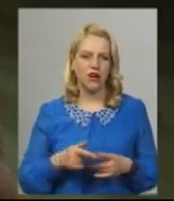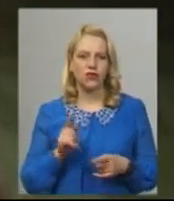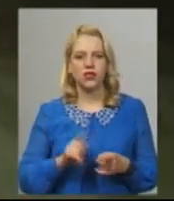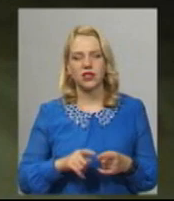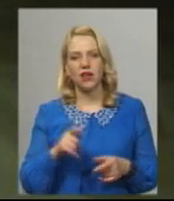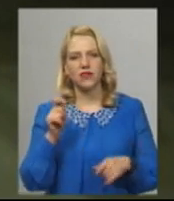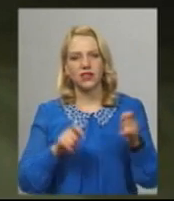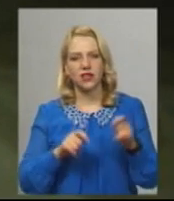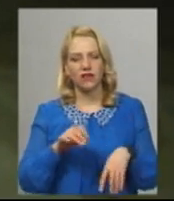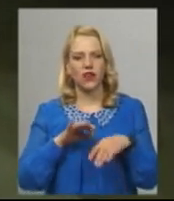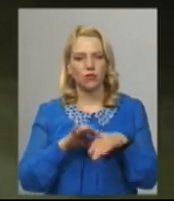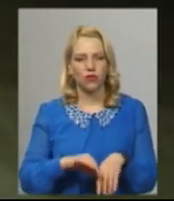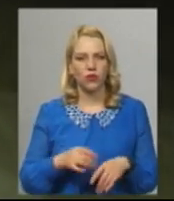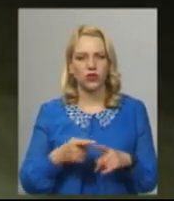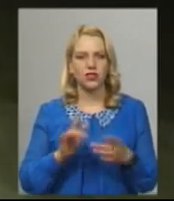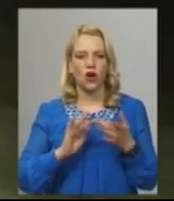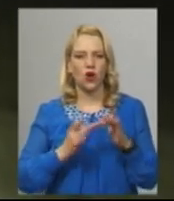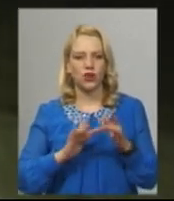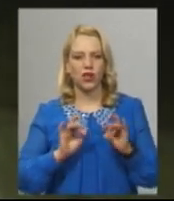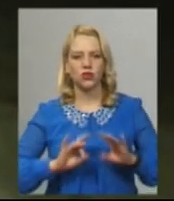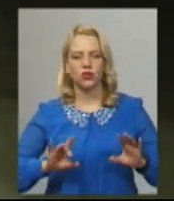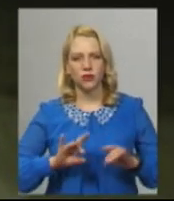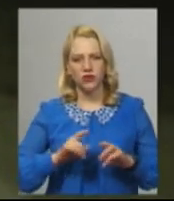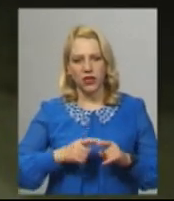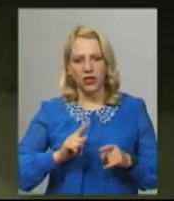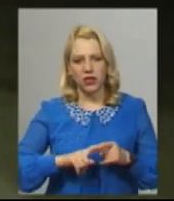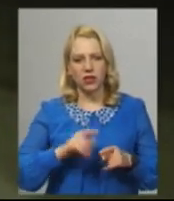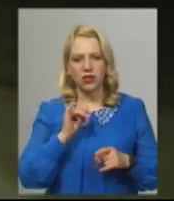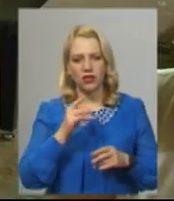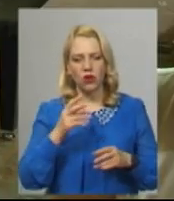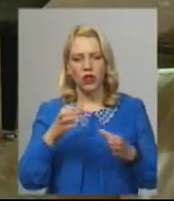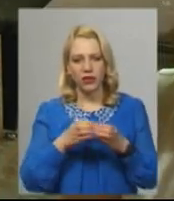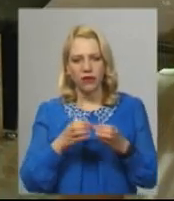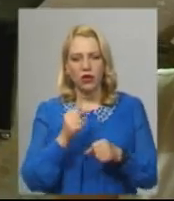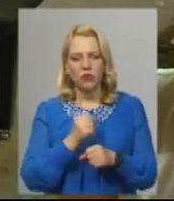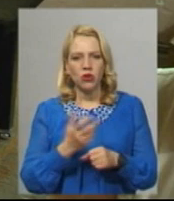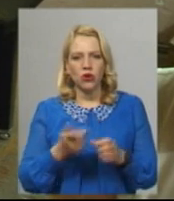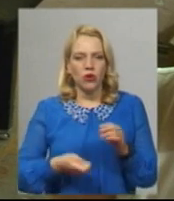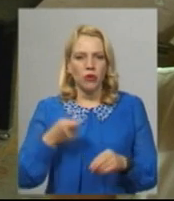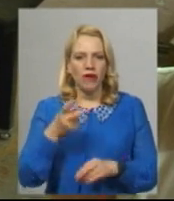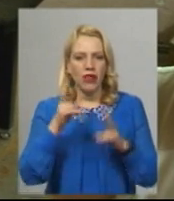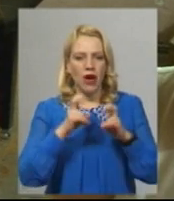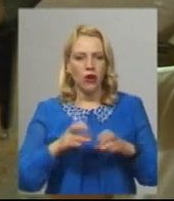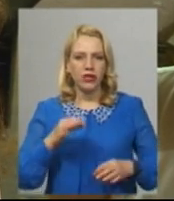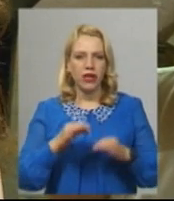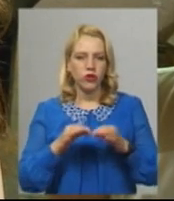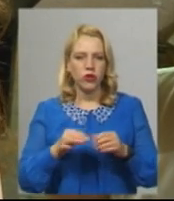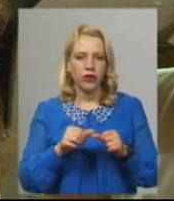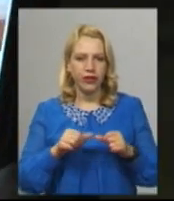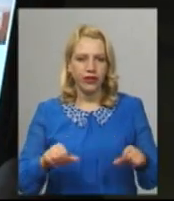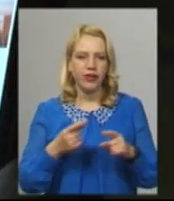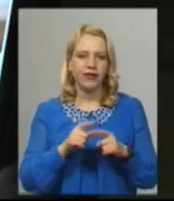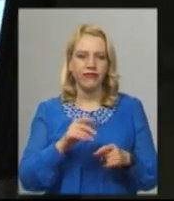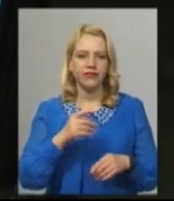Folk Vision цього року проводиться онлайн, розповідає Лілія Качуринець, і демонструє колективну роботу, яку подавали на розгляд журі конкурсу Віртуальний хор